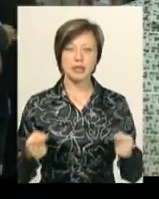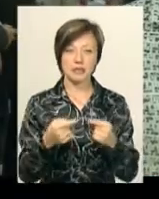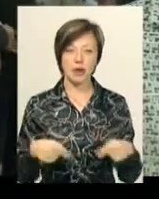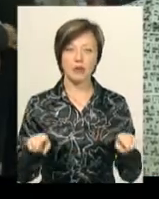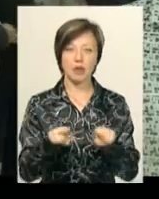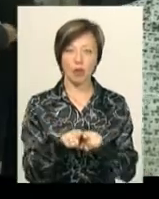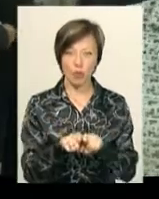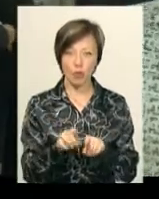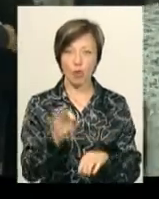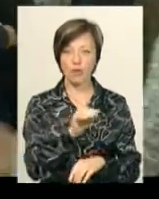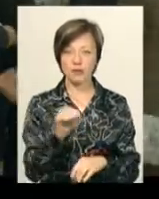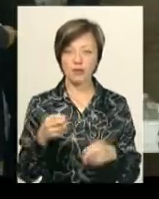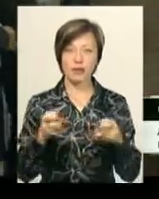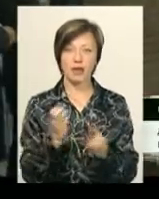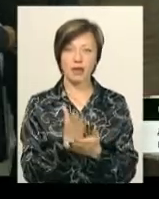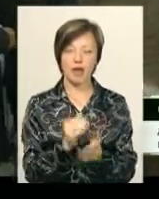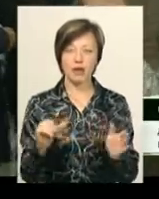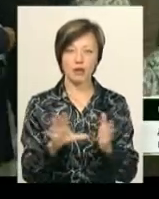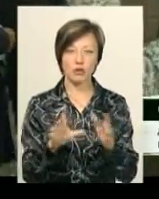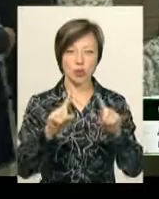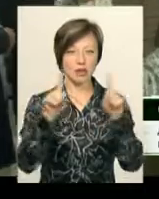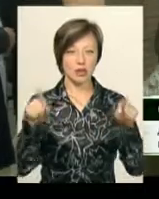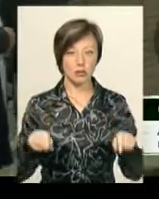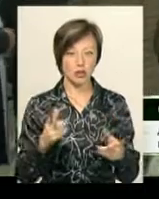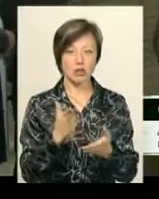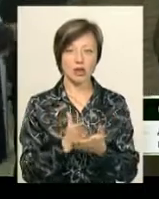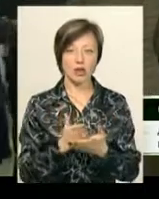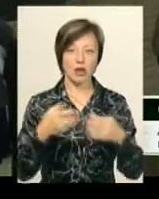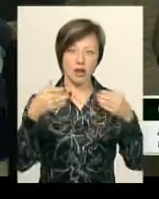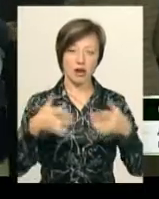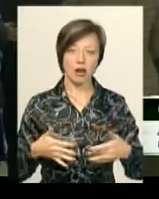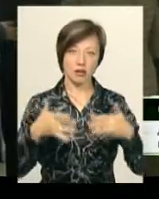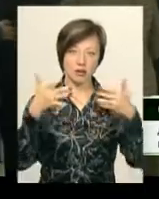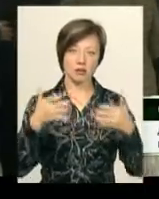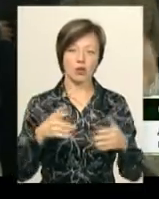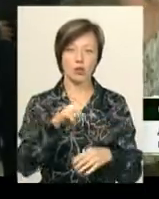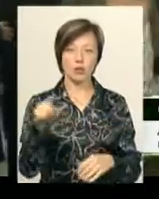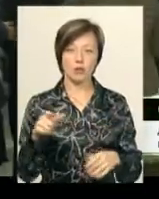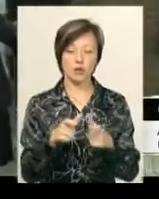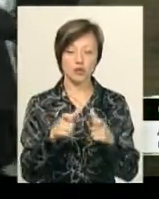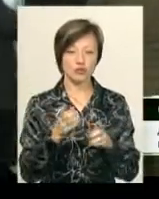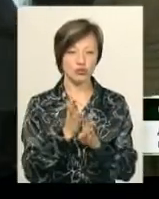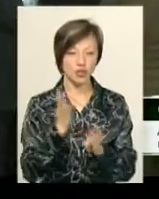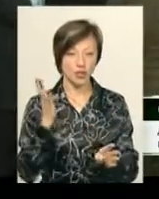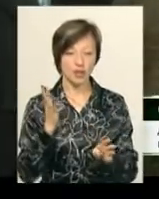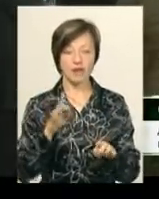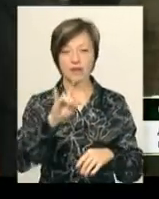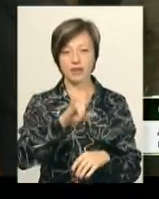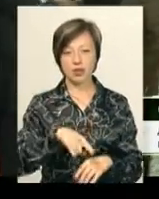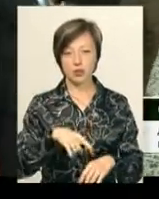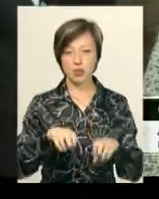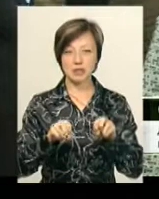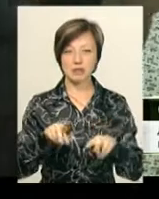складу офіс, де є електронне табло, де є екран, де висвідчить номер черги, вікно спеціаліста,